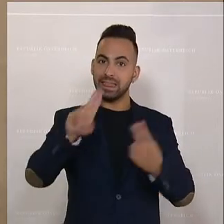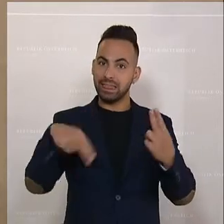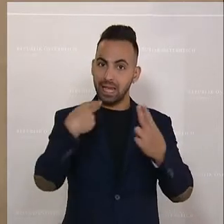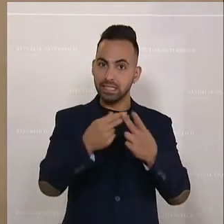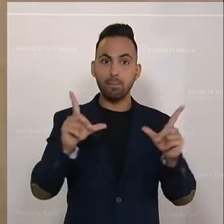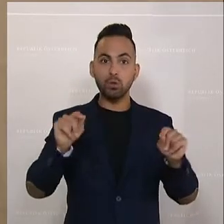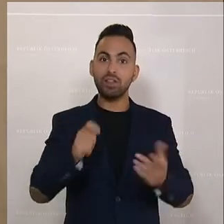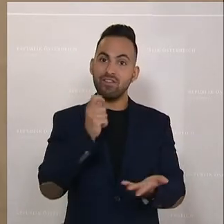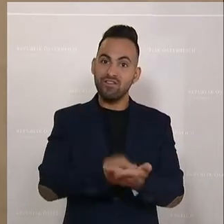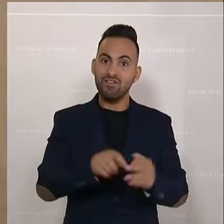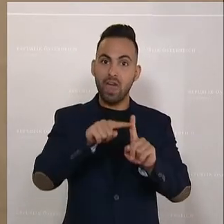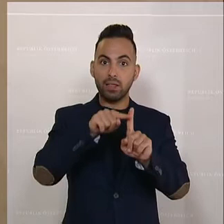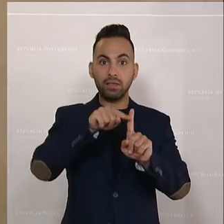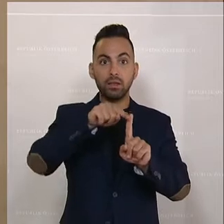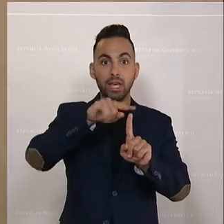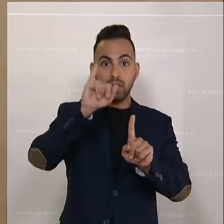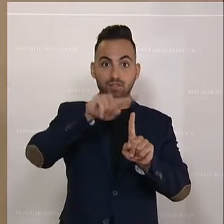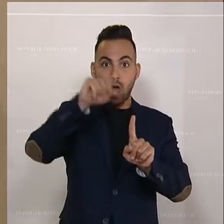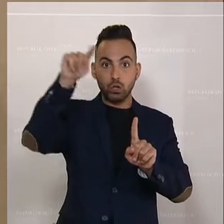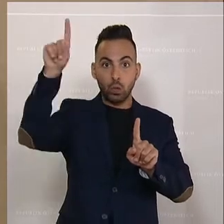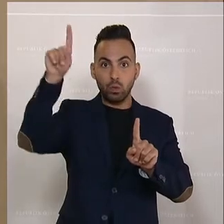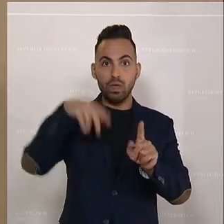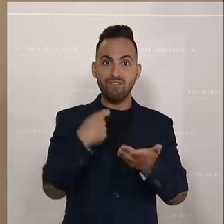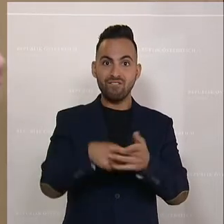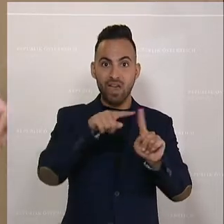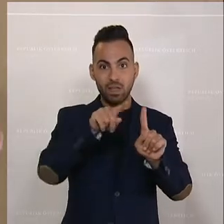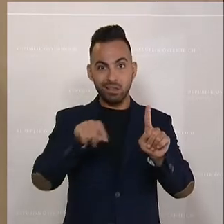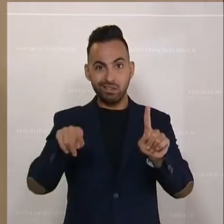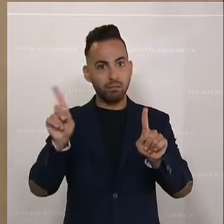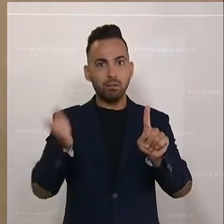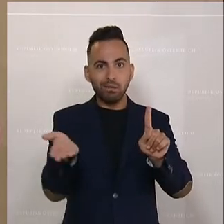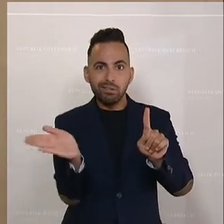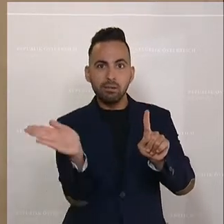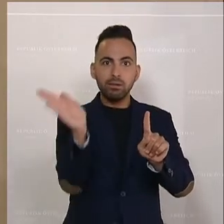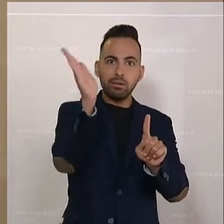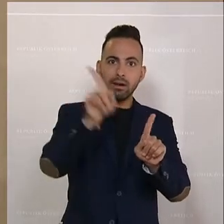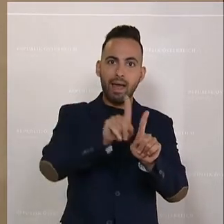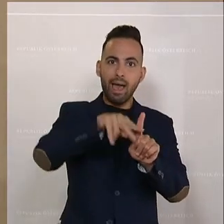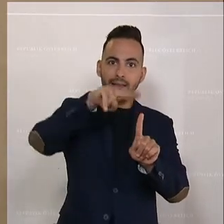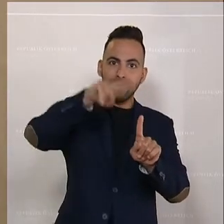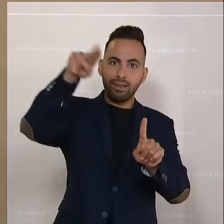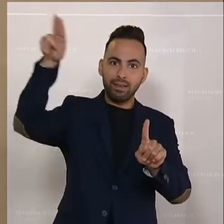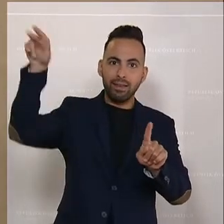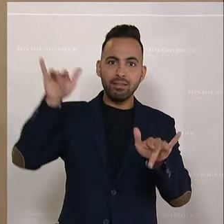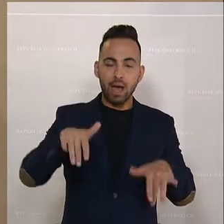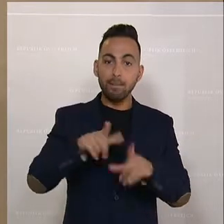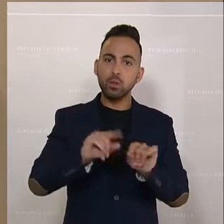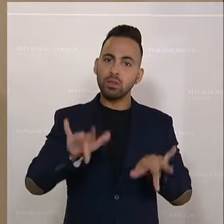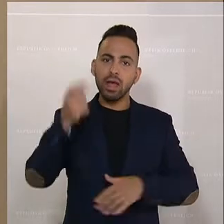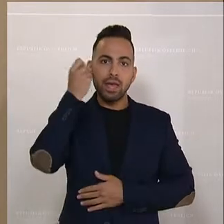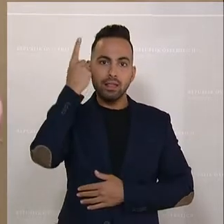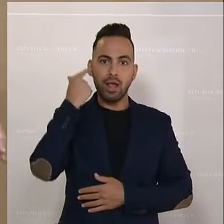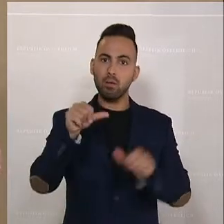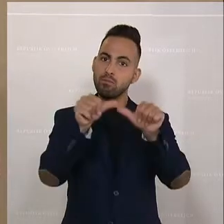entwertet werden über den inflationären Prozess, dass sie die Kaufkraft behalten und gleichzeitig auch ein meiner Meinung nach relativ intelligentes Modell